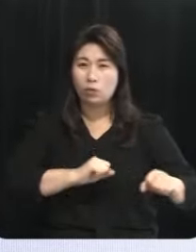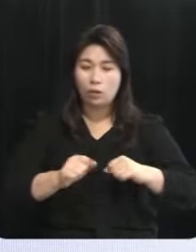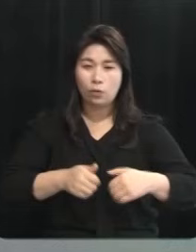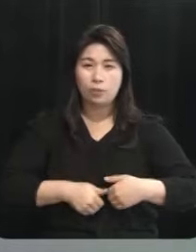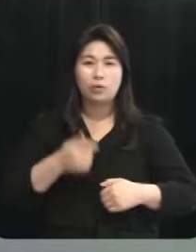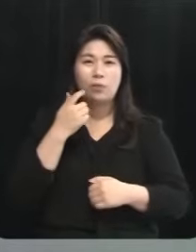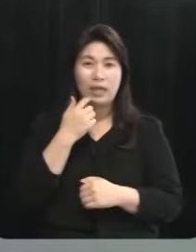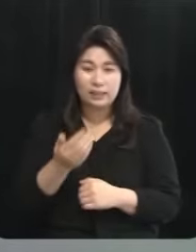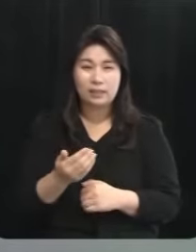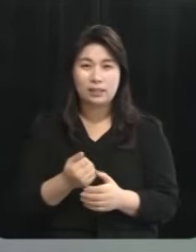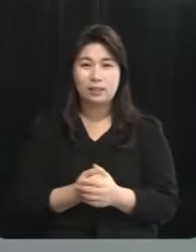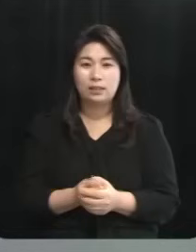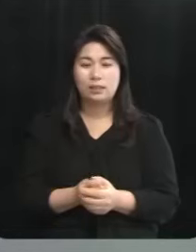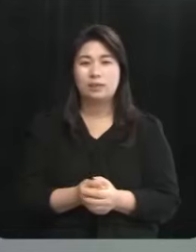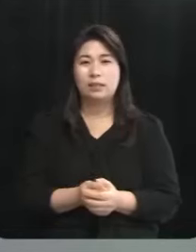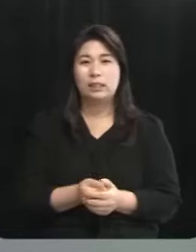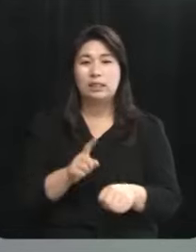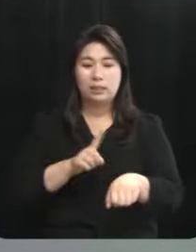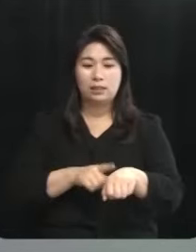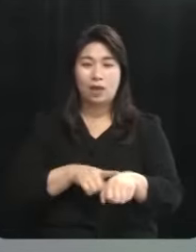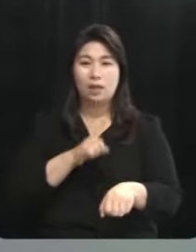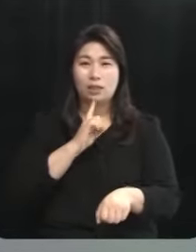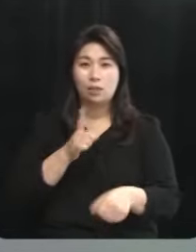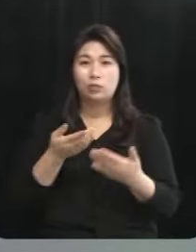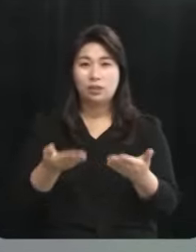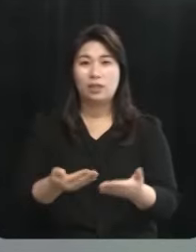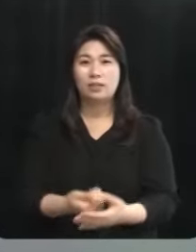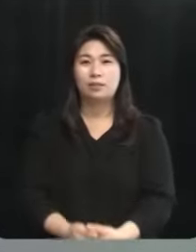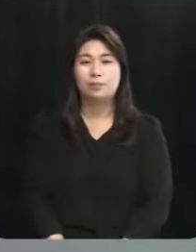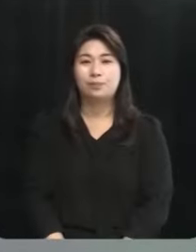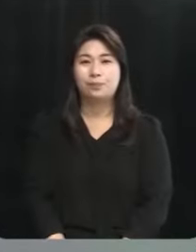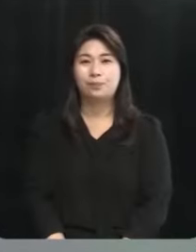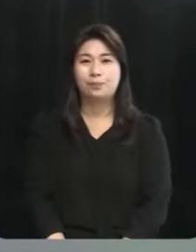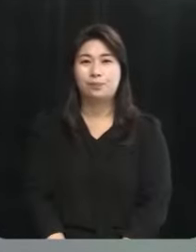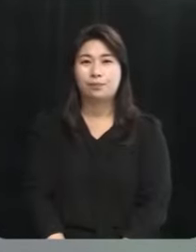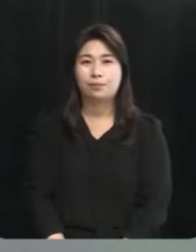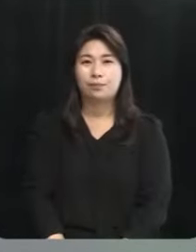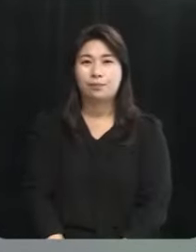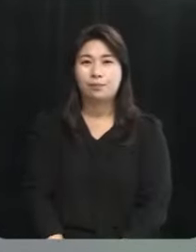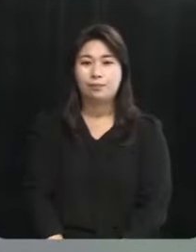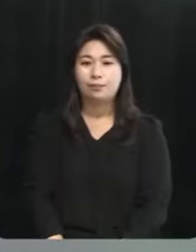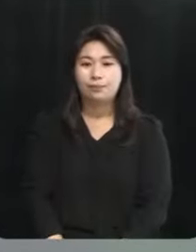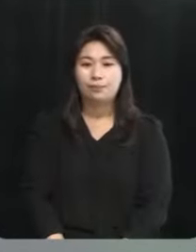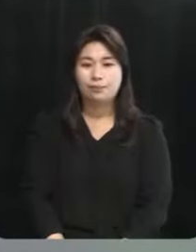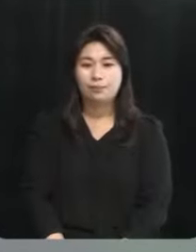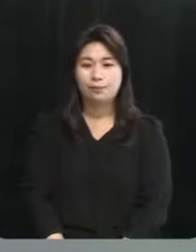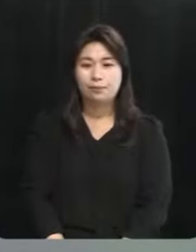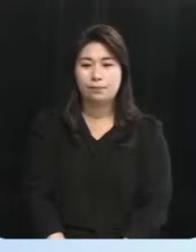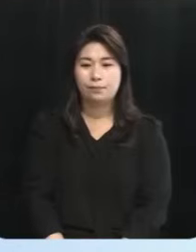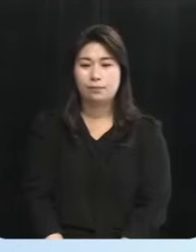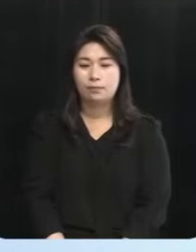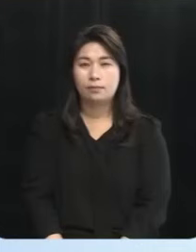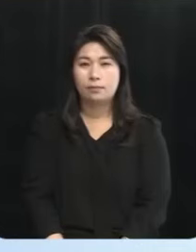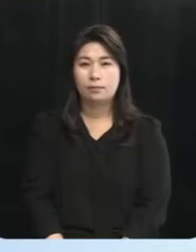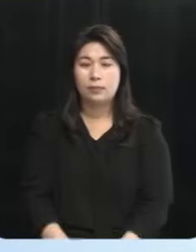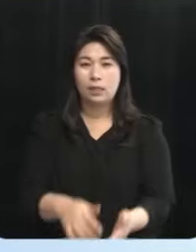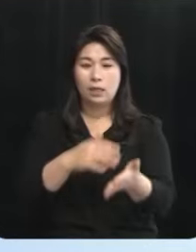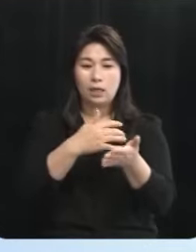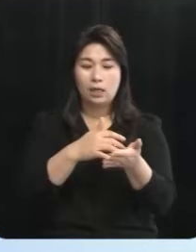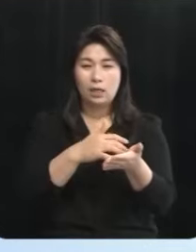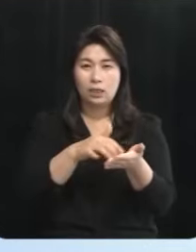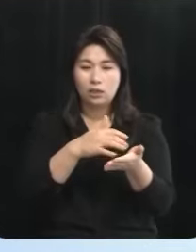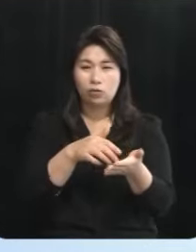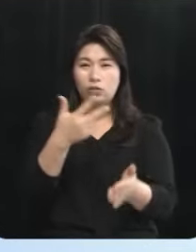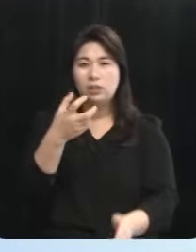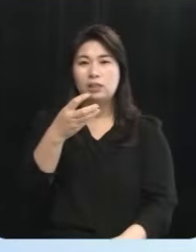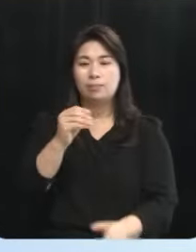후보별로 1분씩 시간을 드리겠습니다 이번에는 김한규 후보부터 시작해 주십시오 인구 70만이